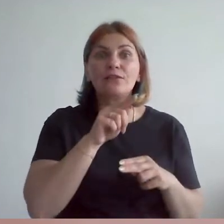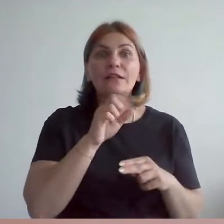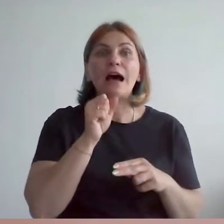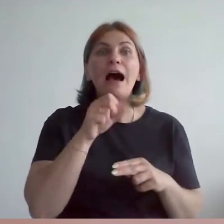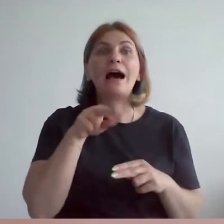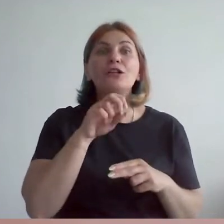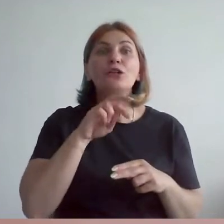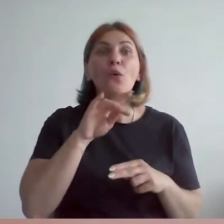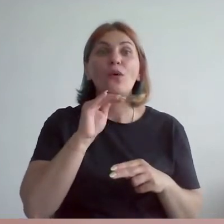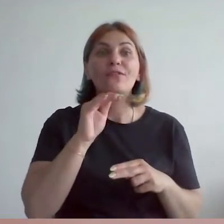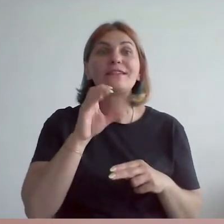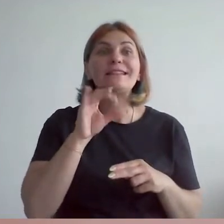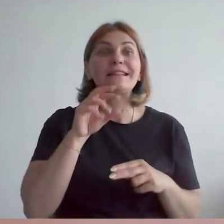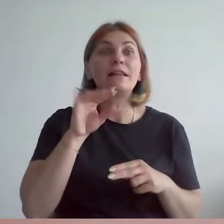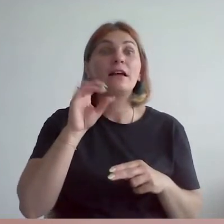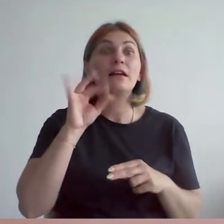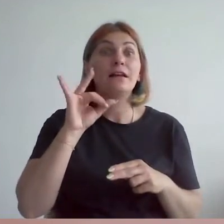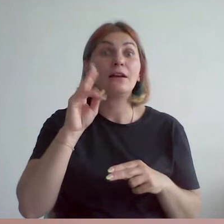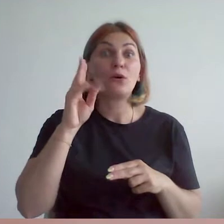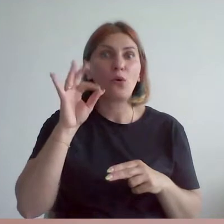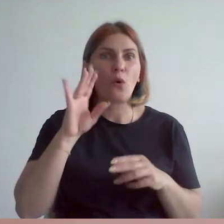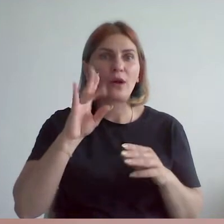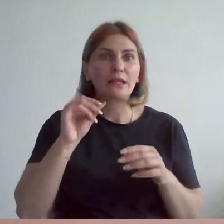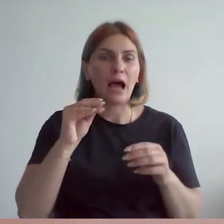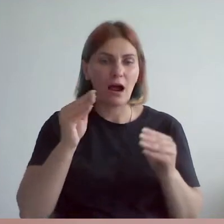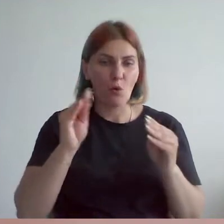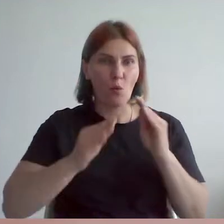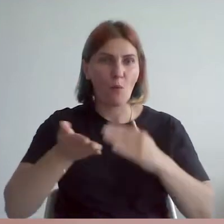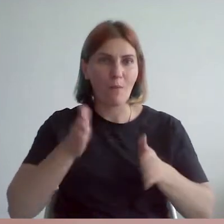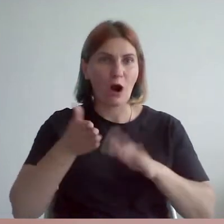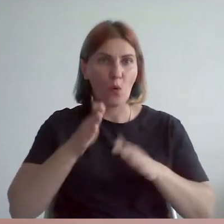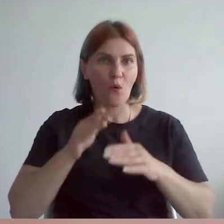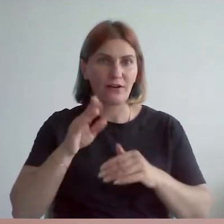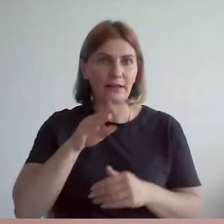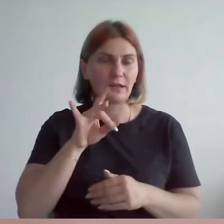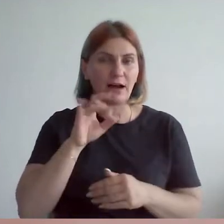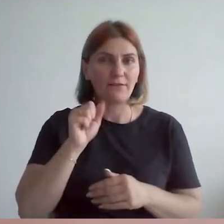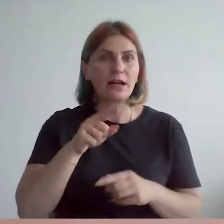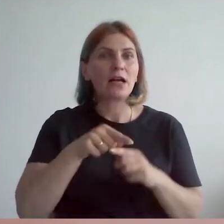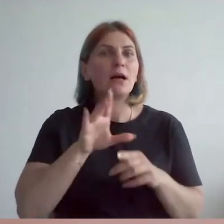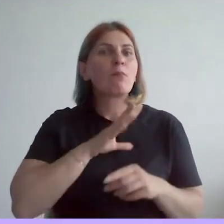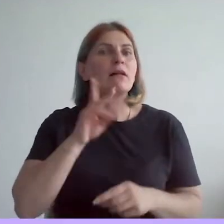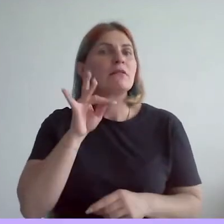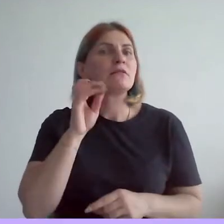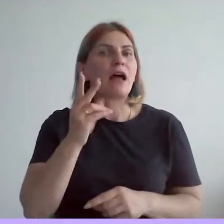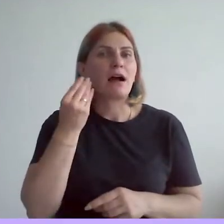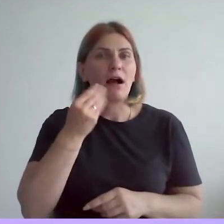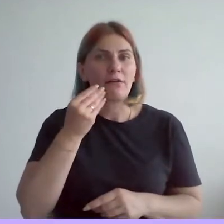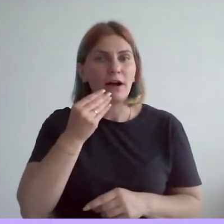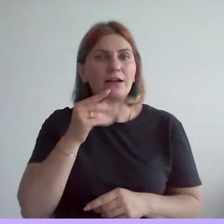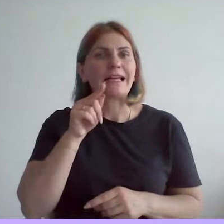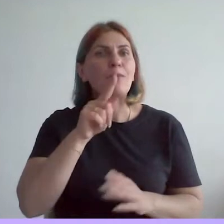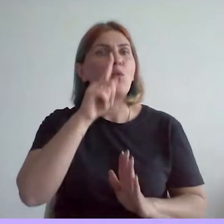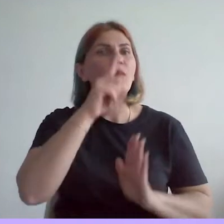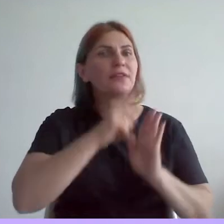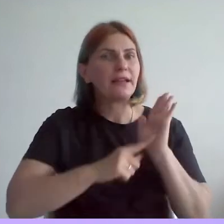Сио и Ко на упаковке товара для людей являлась таким знаком качества. Сио доверяли, Сио